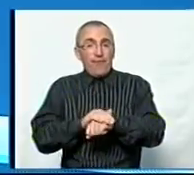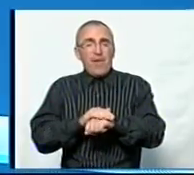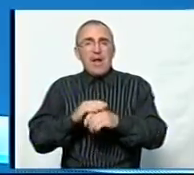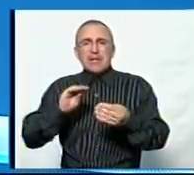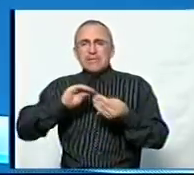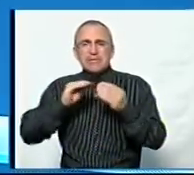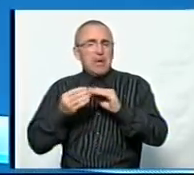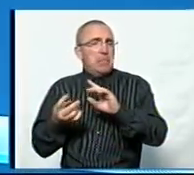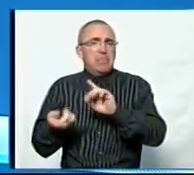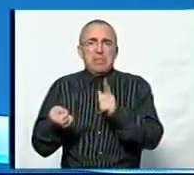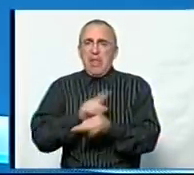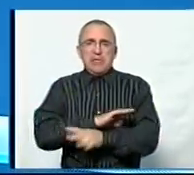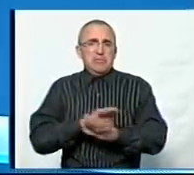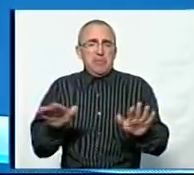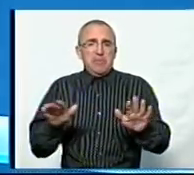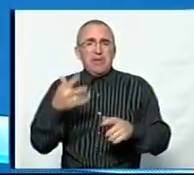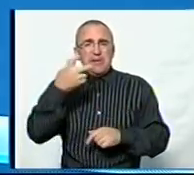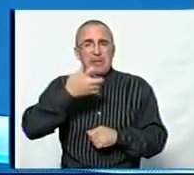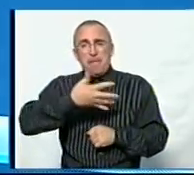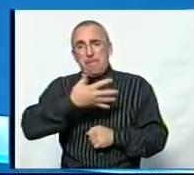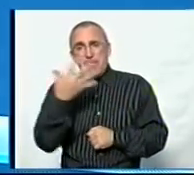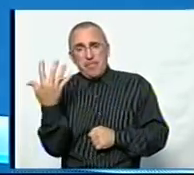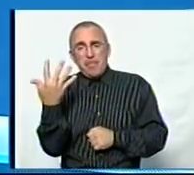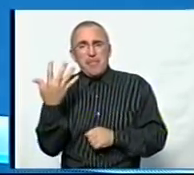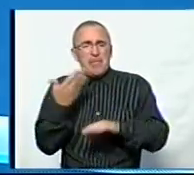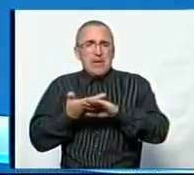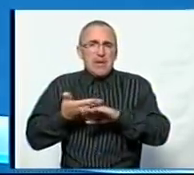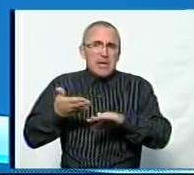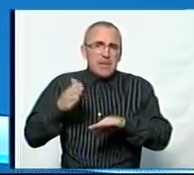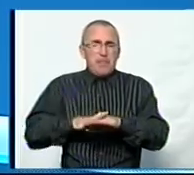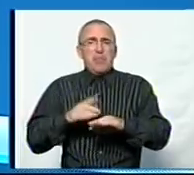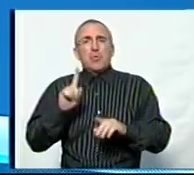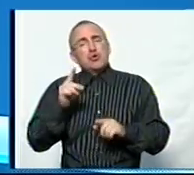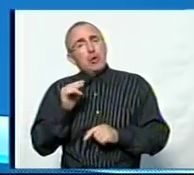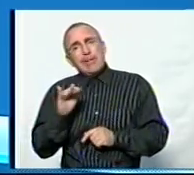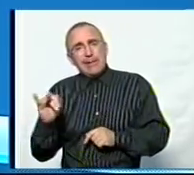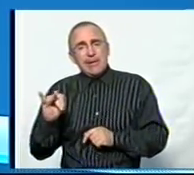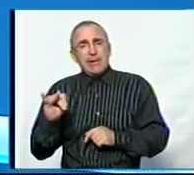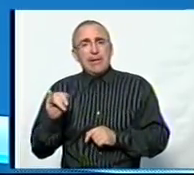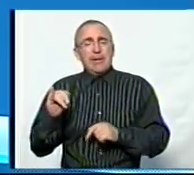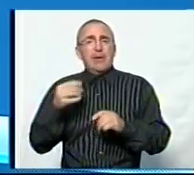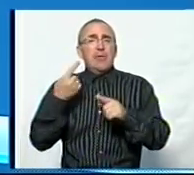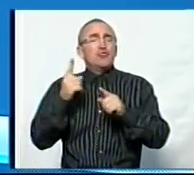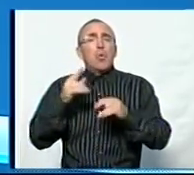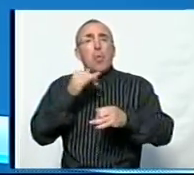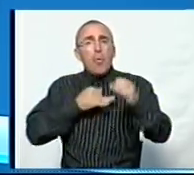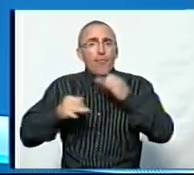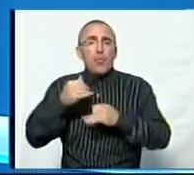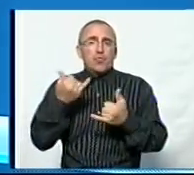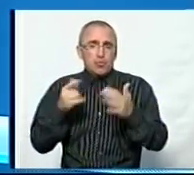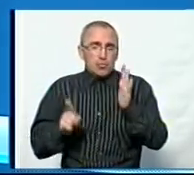ситуація не змінилася. 355. Критично чи ні? І чому ми знову говоримо про це